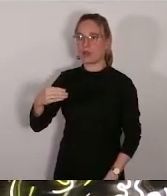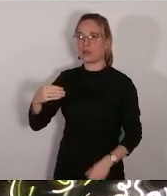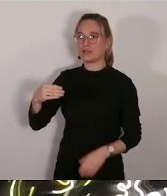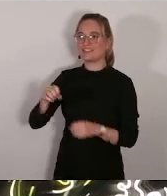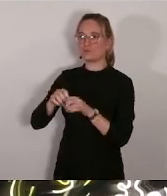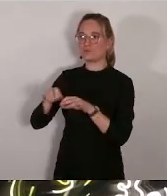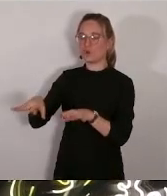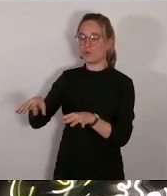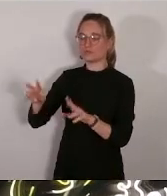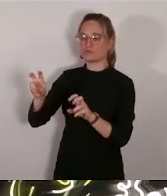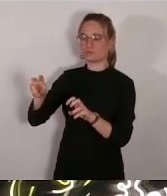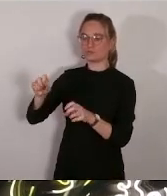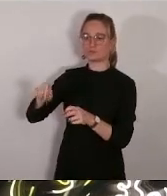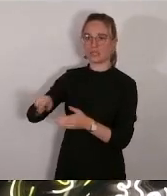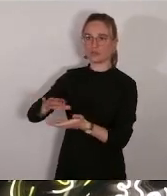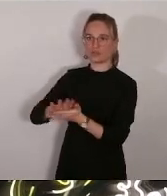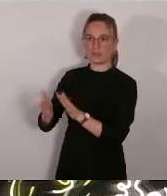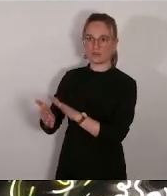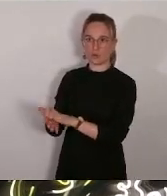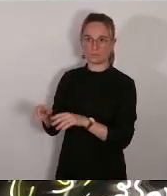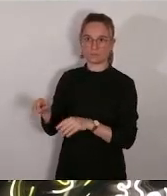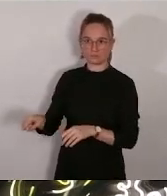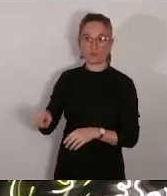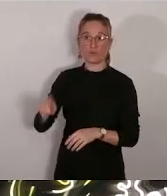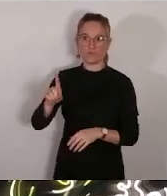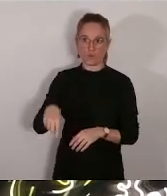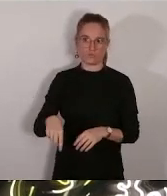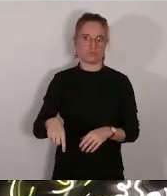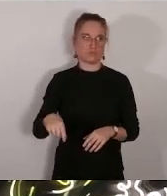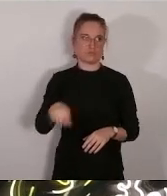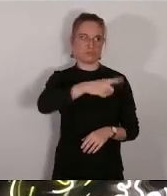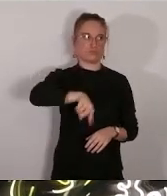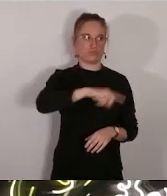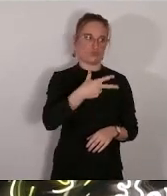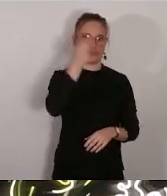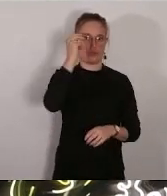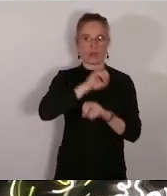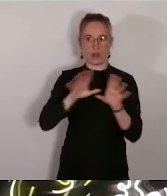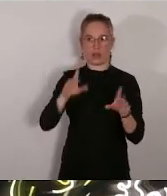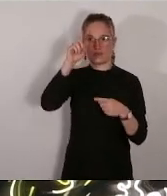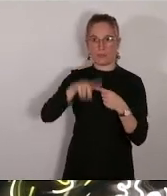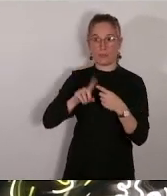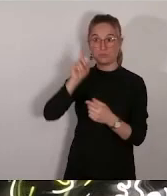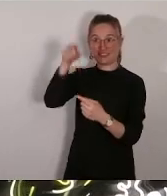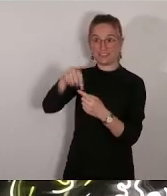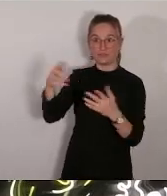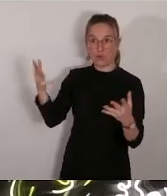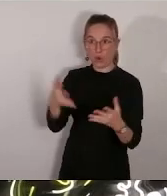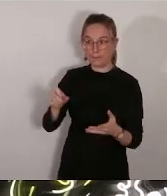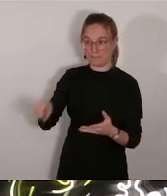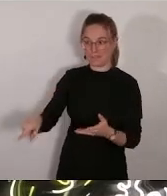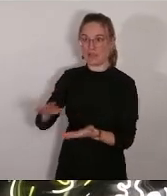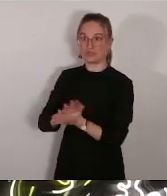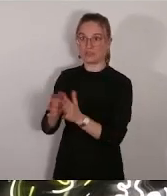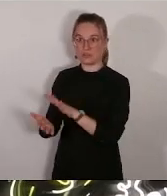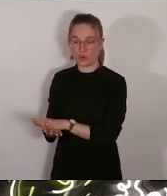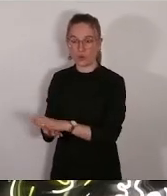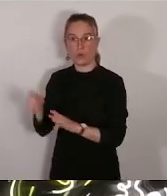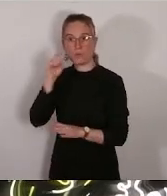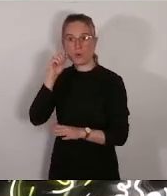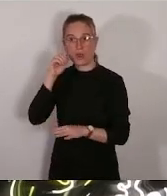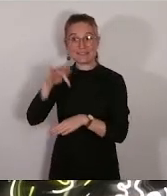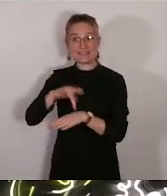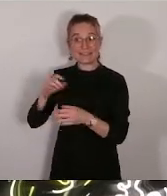de la nature de ses objectifs et de cette structure. Sur le site internet, il suffit de taper, de cette association,